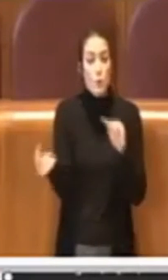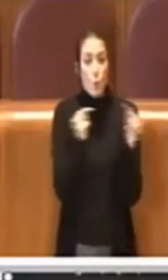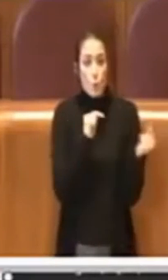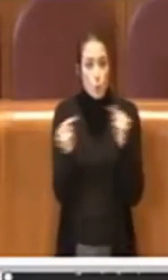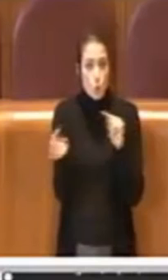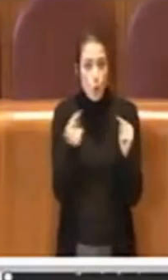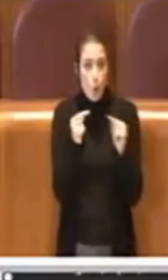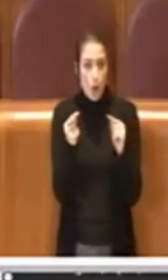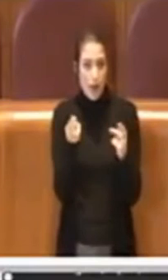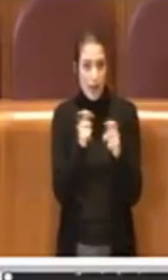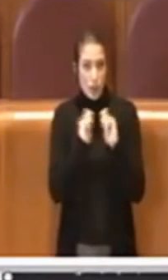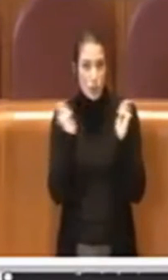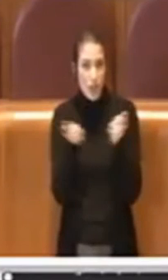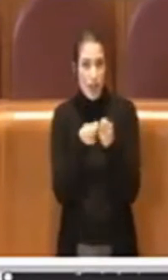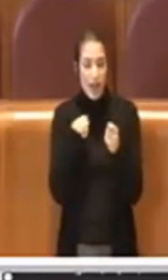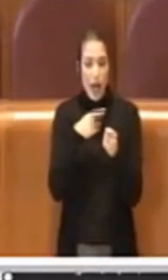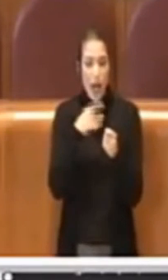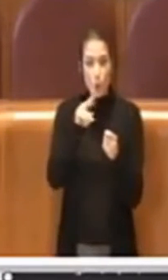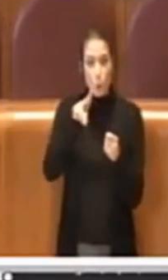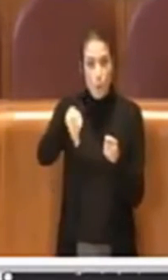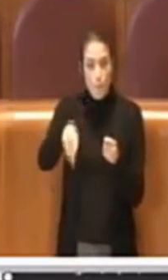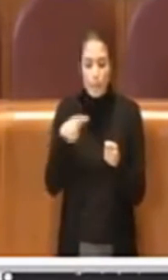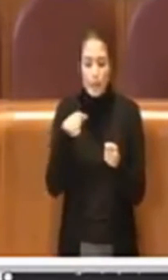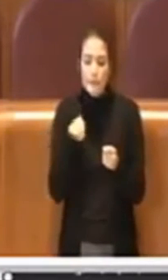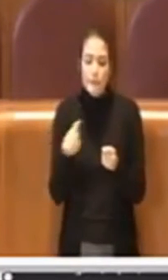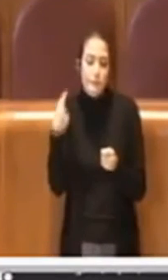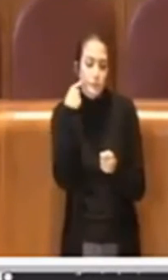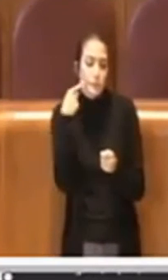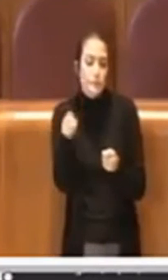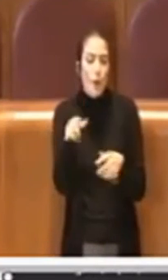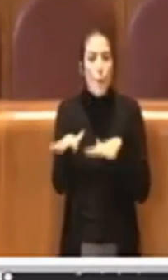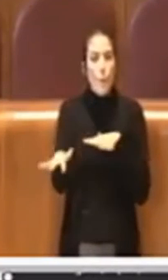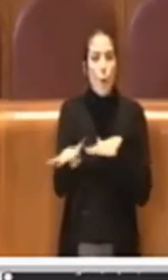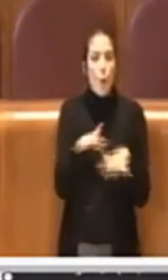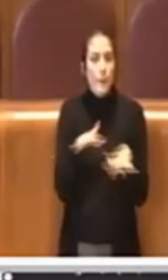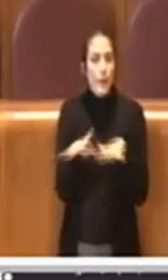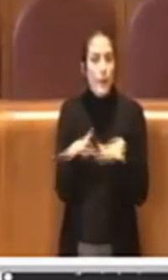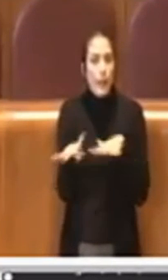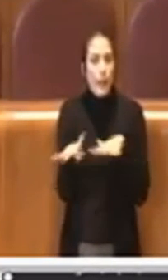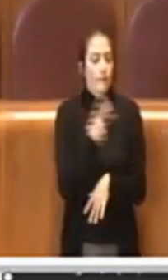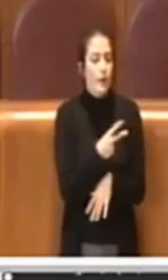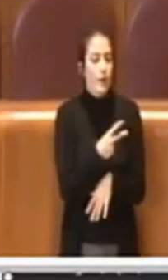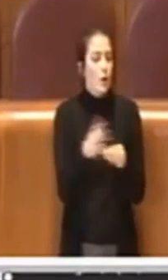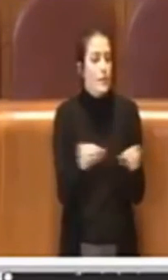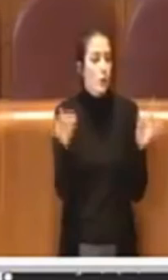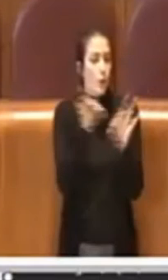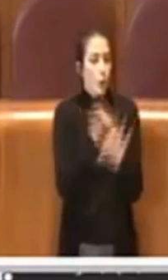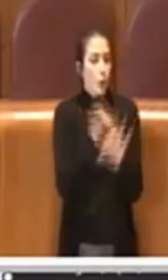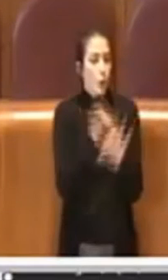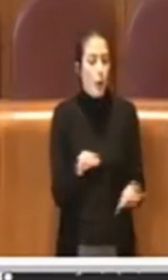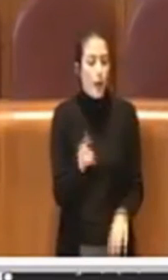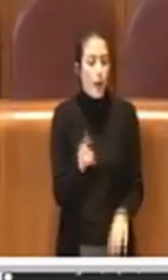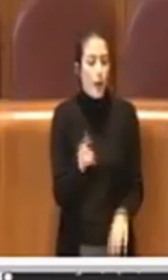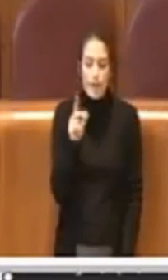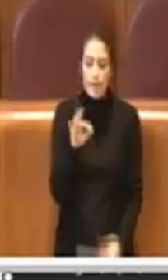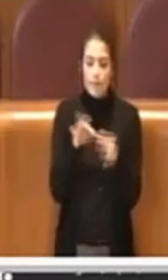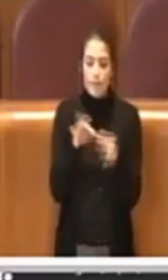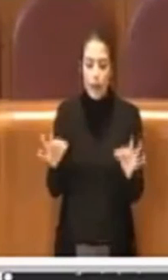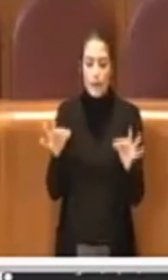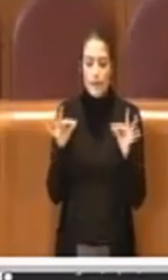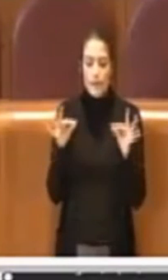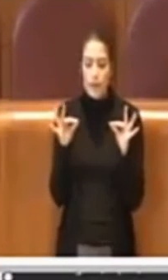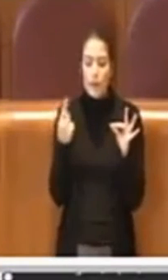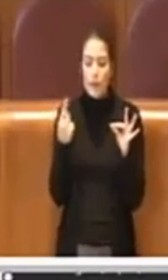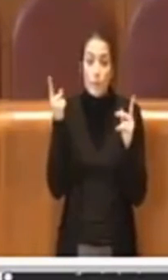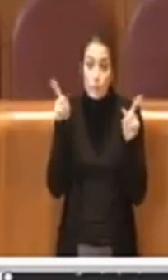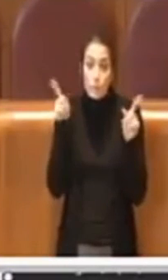nella discussione del DUP, di parlare che sulla mobilità non è stato fatto nulla. Ebbene, anche qui